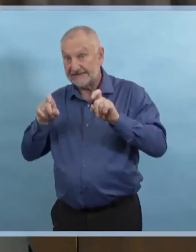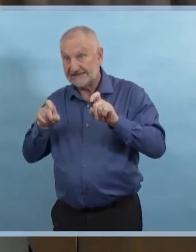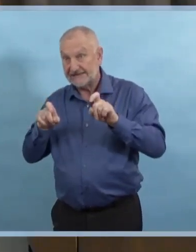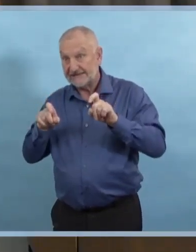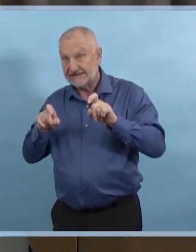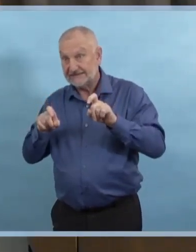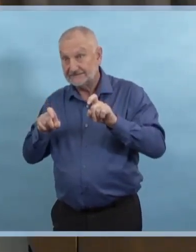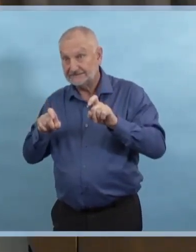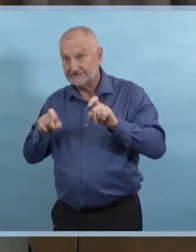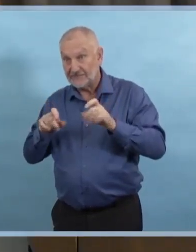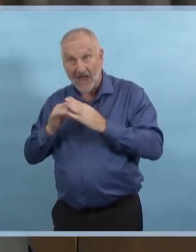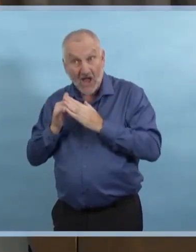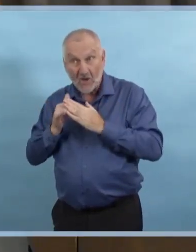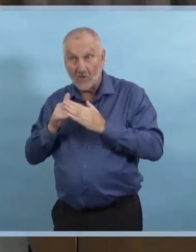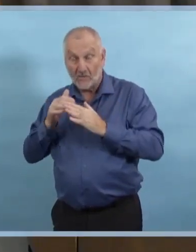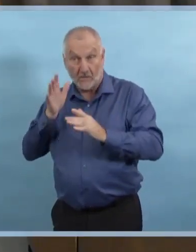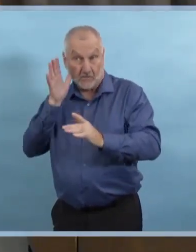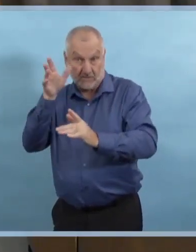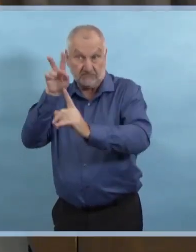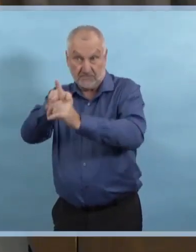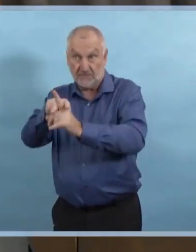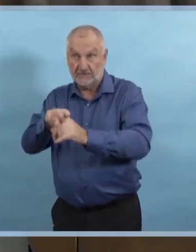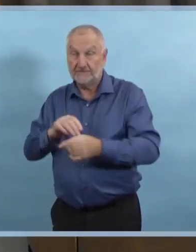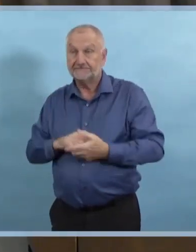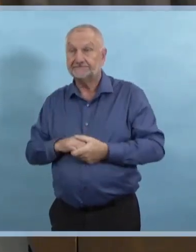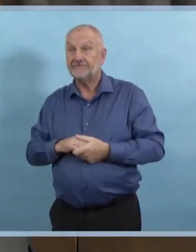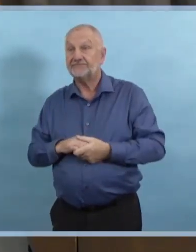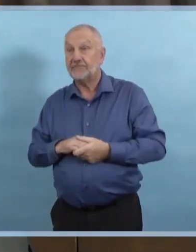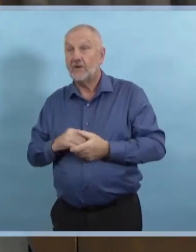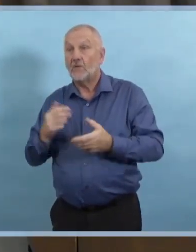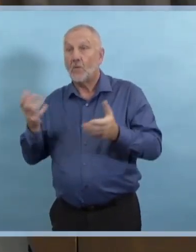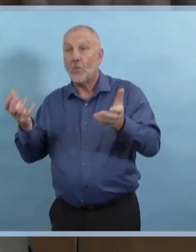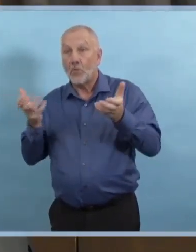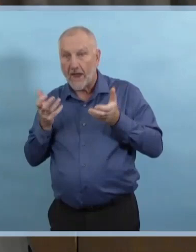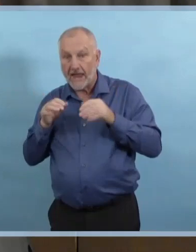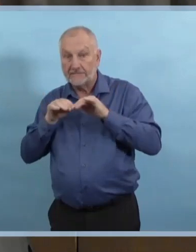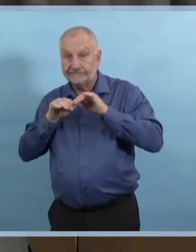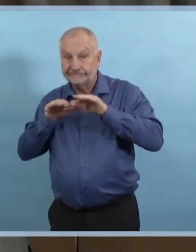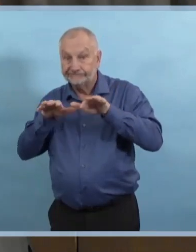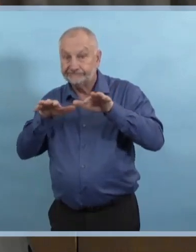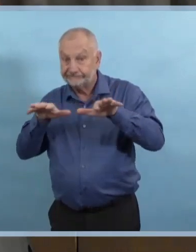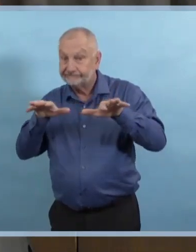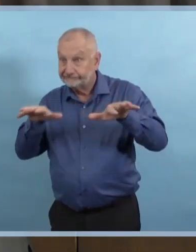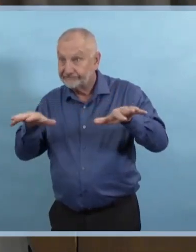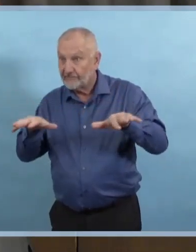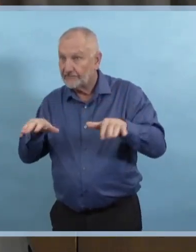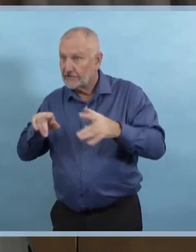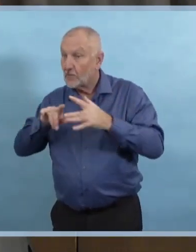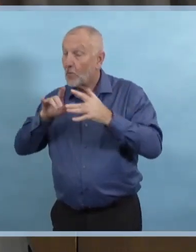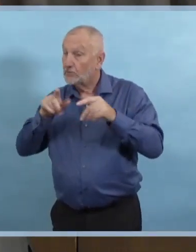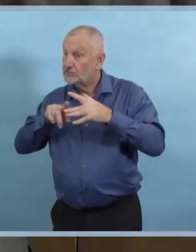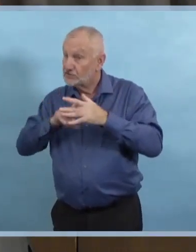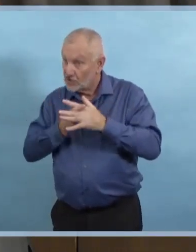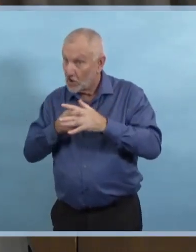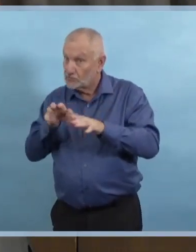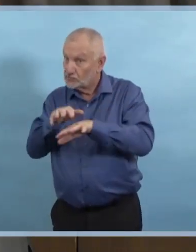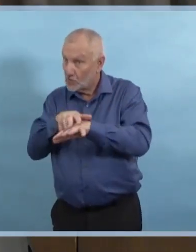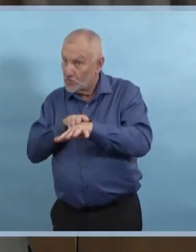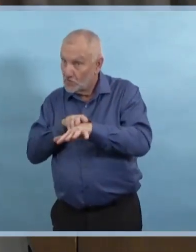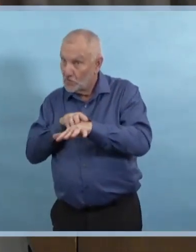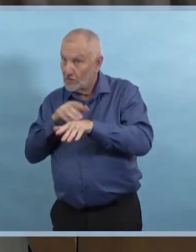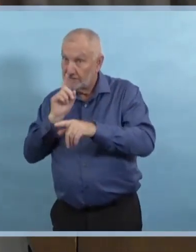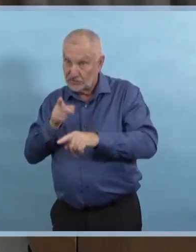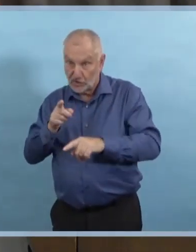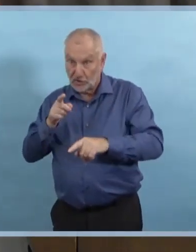'élargir ce système. Nous voulons procéder de façon graduelle pour régler tous les petits problèmes et s'appuyer sur les réussites vécues. Et je